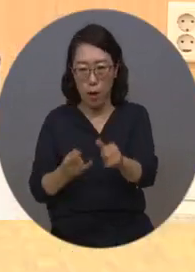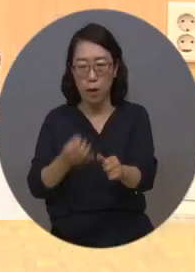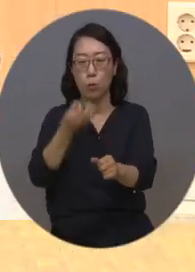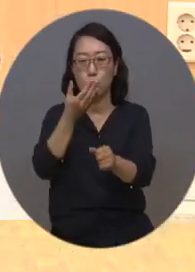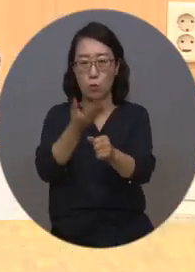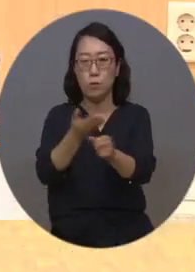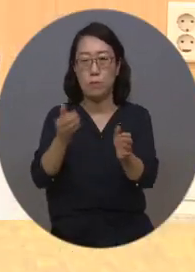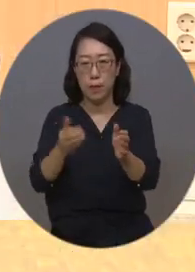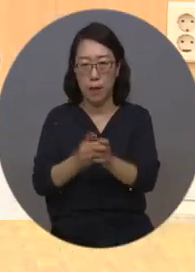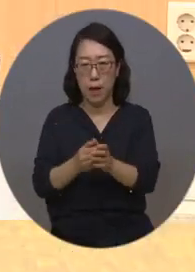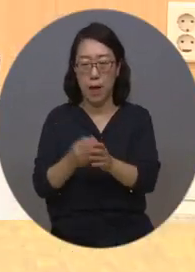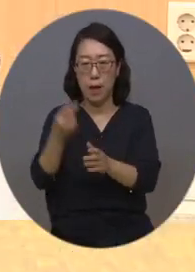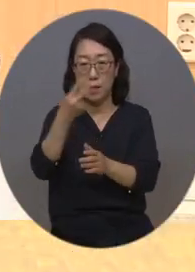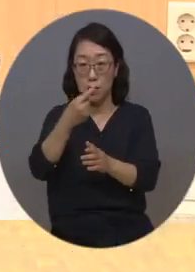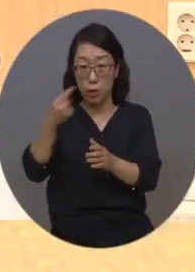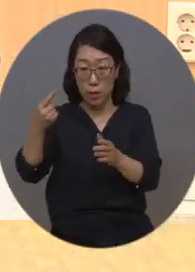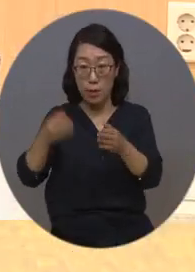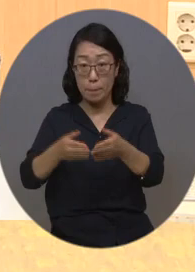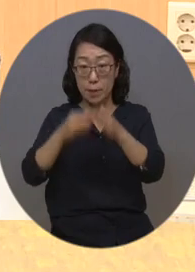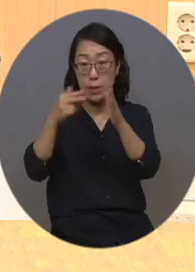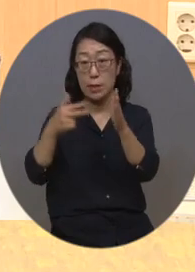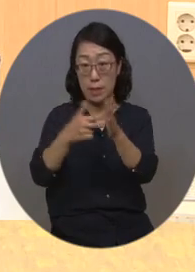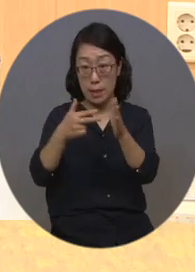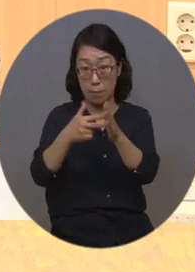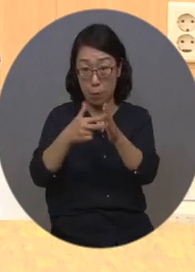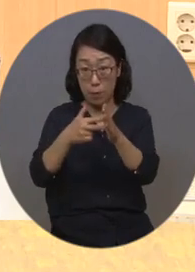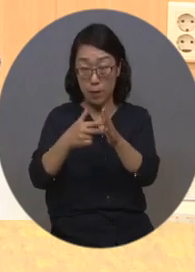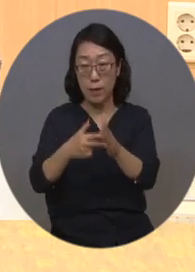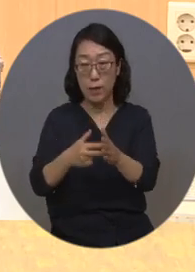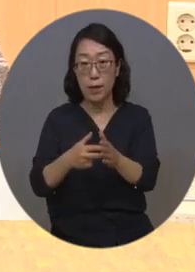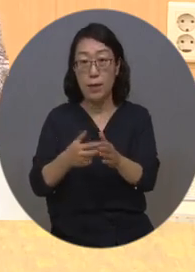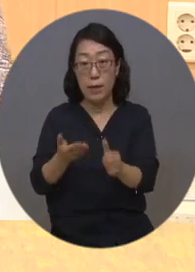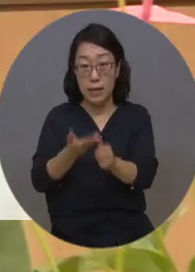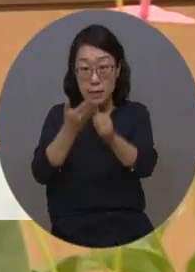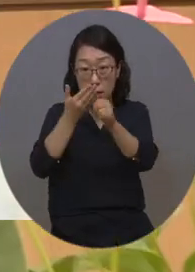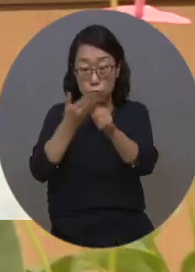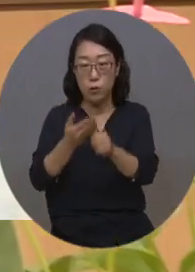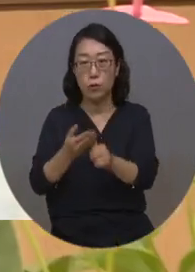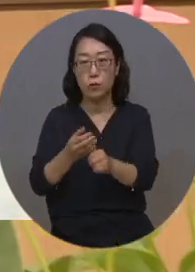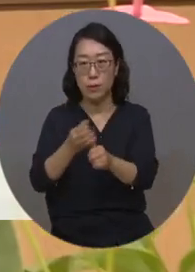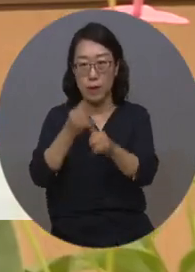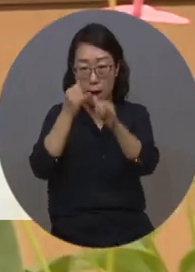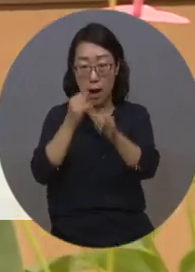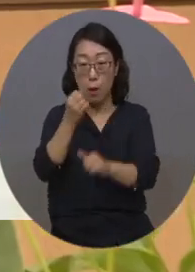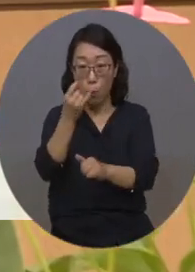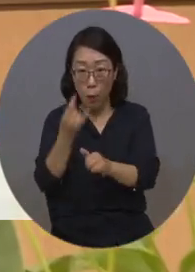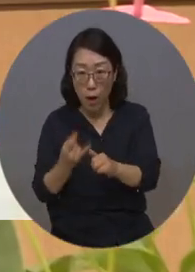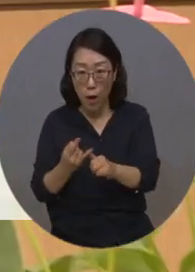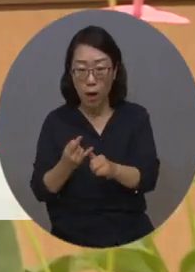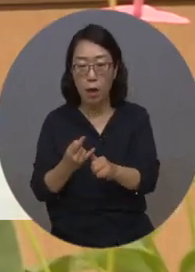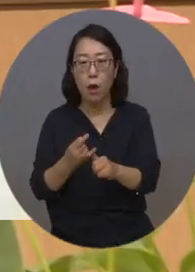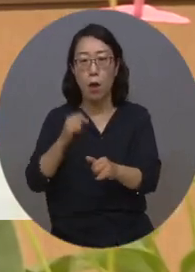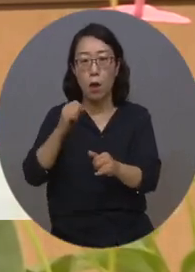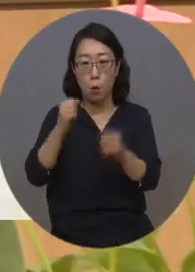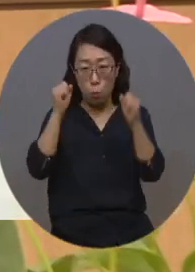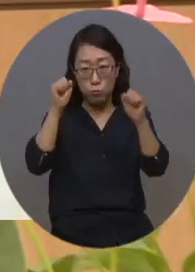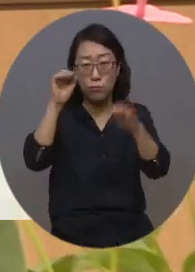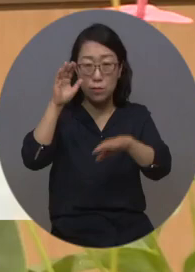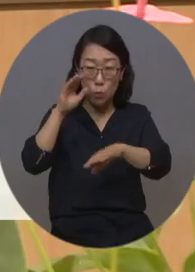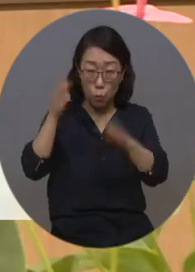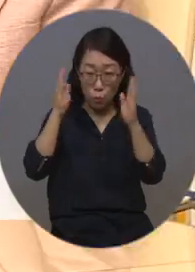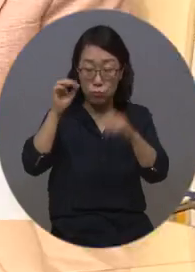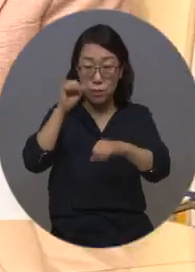지난 2001년에 설립된 재단법인 순천시 인재육성장학회는 성적우수와 저소득층, 외국인